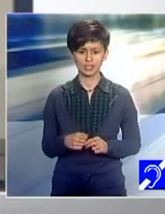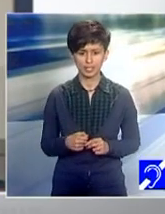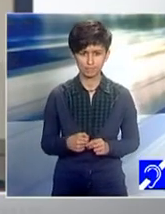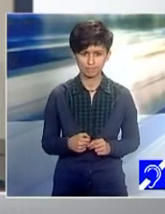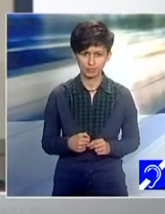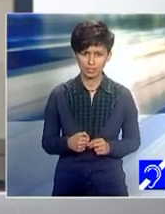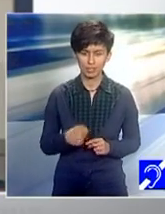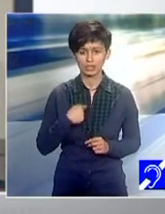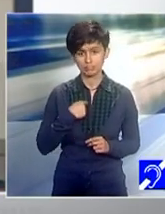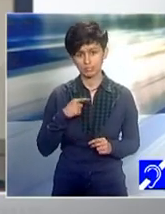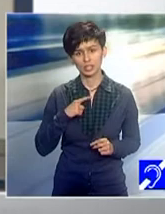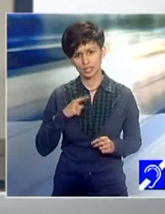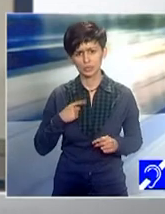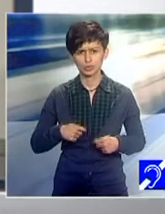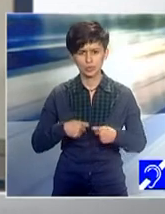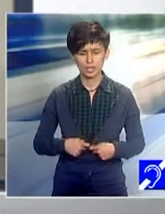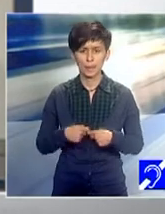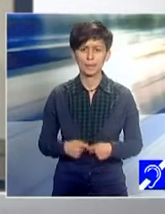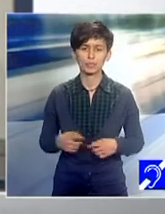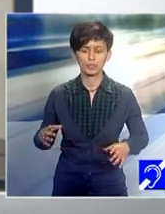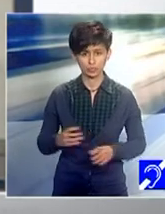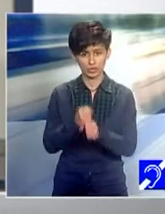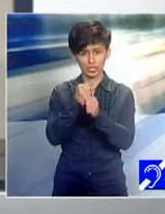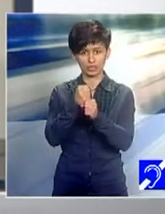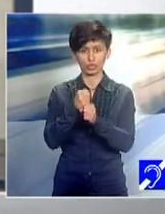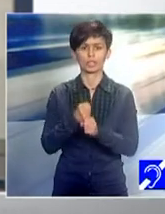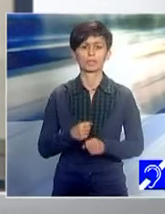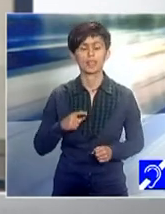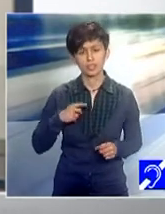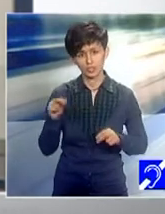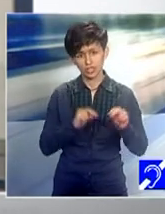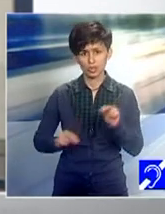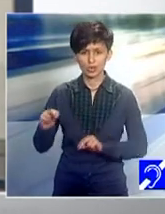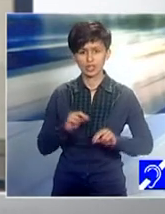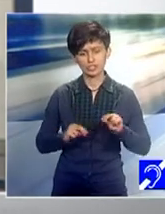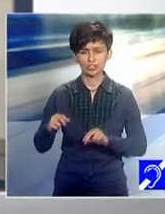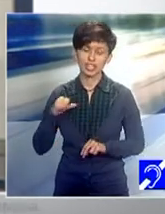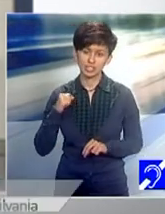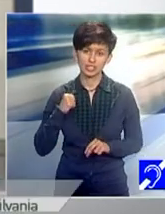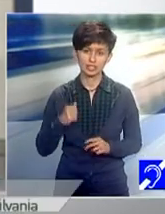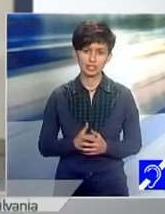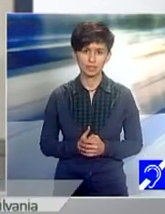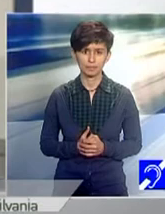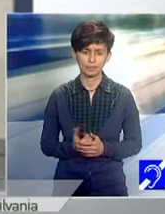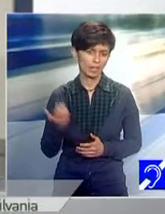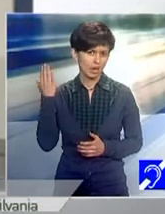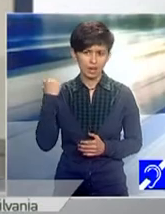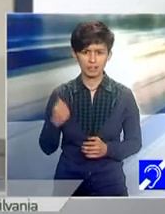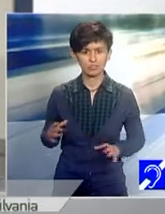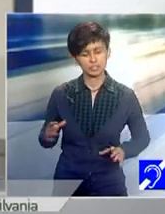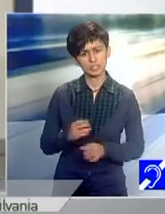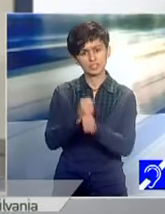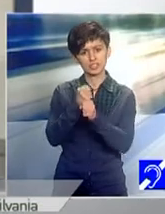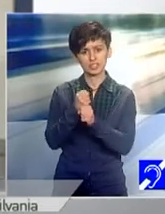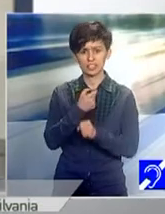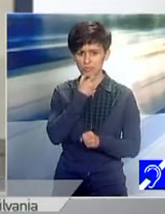și eu membru fondator, unul dintre, este o asociație destul de tânără, a fost infințată cam cu